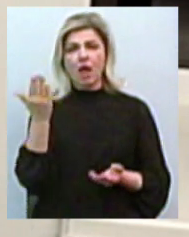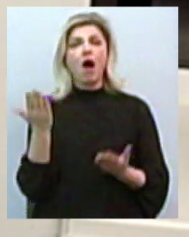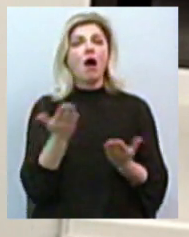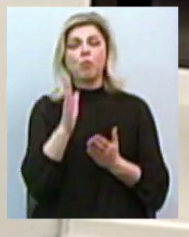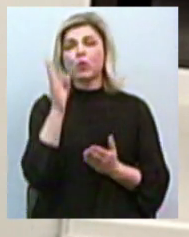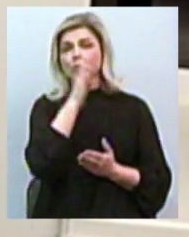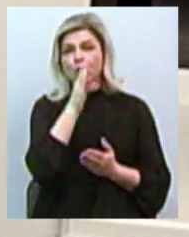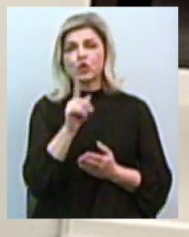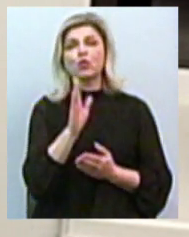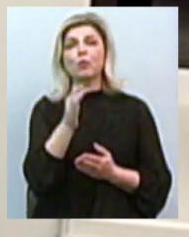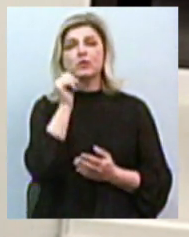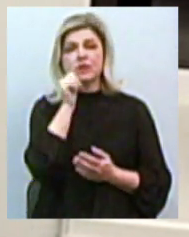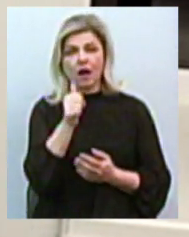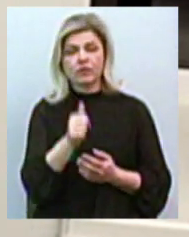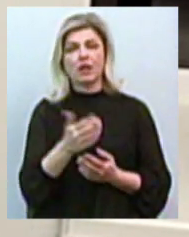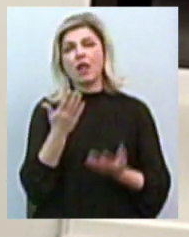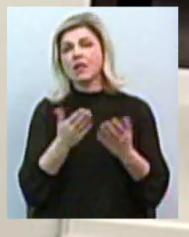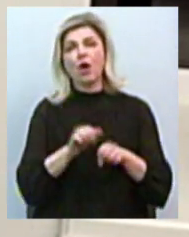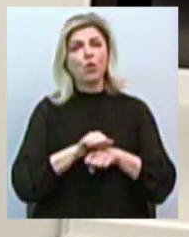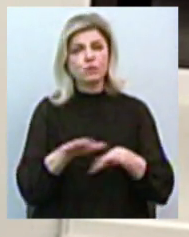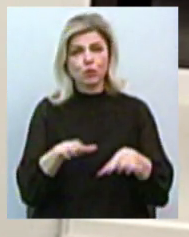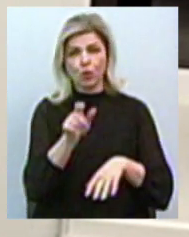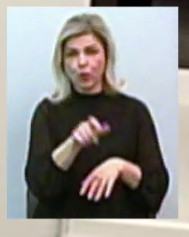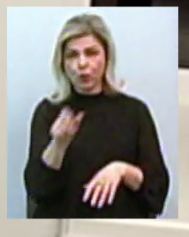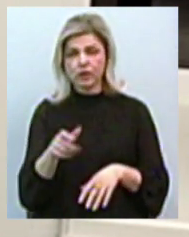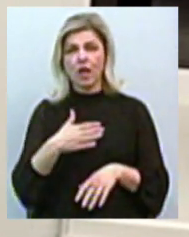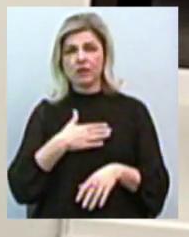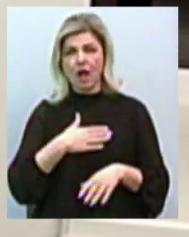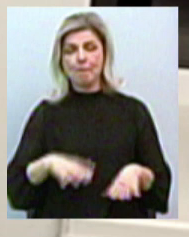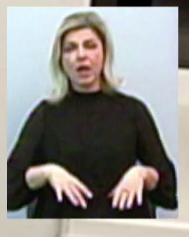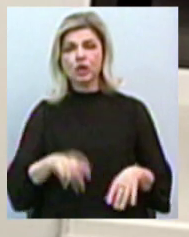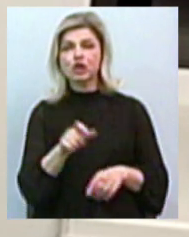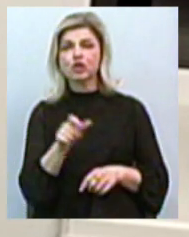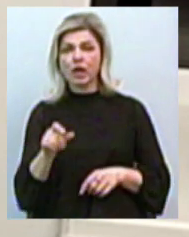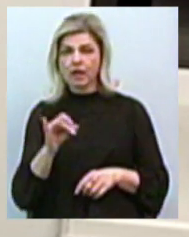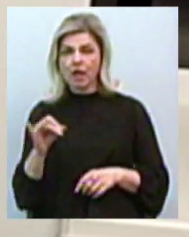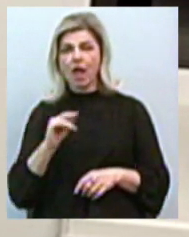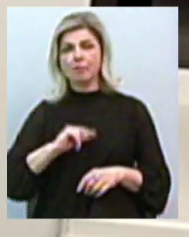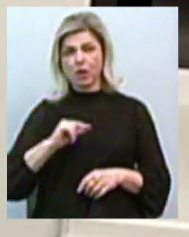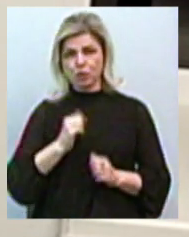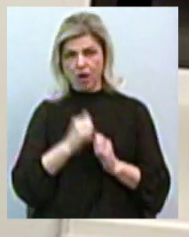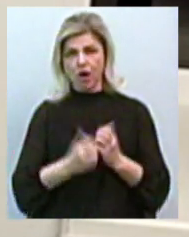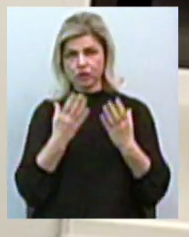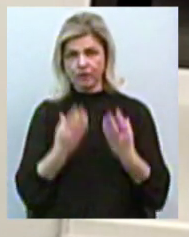а що буде завтра, а не розбіжуться люди. Наші менеджери працюють кожного дня з